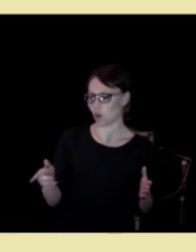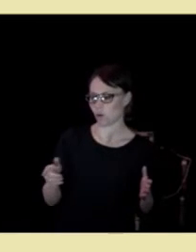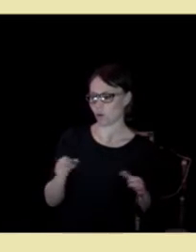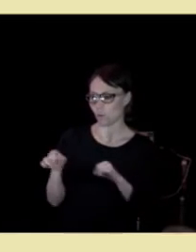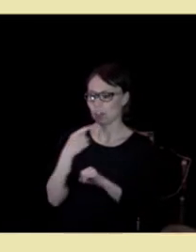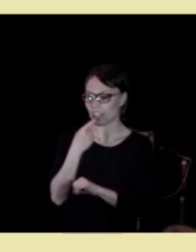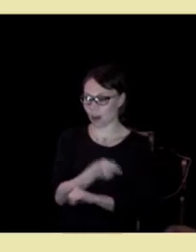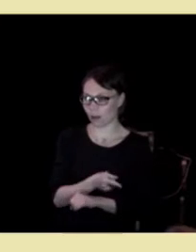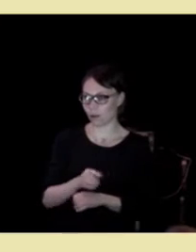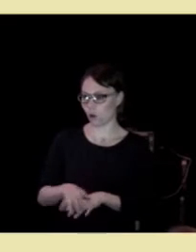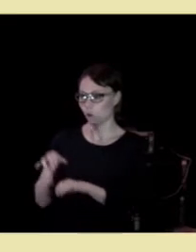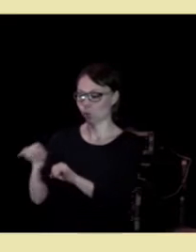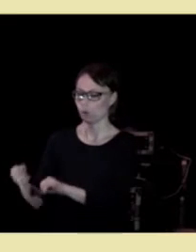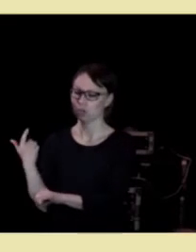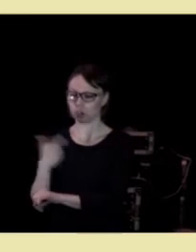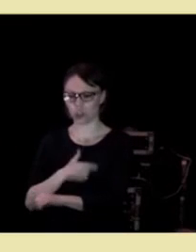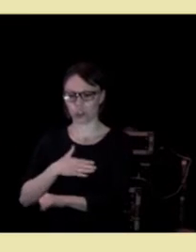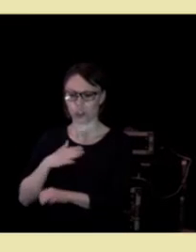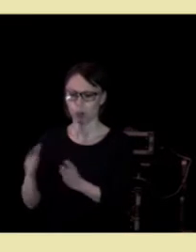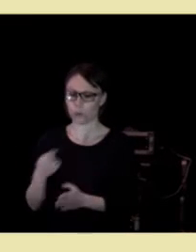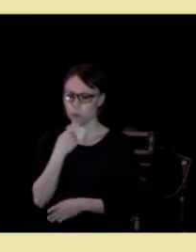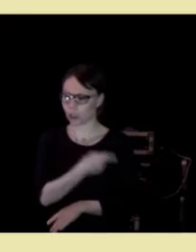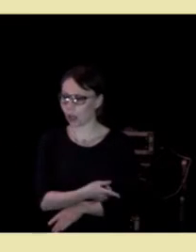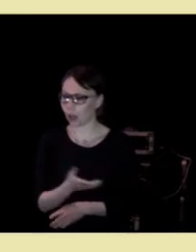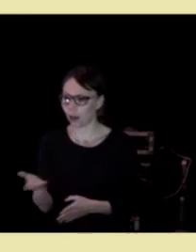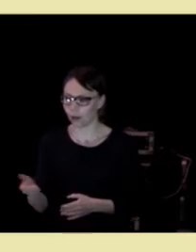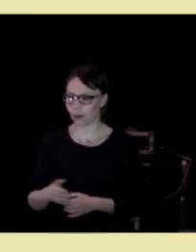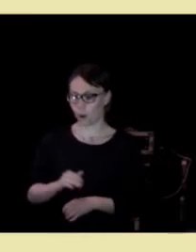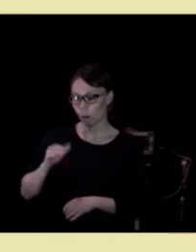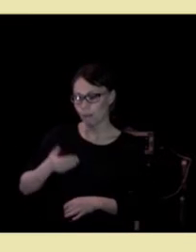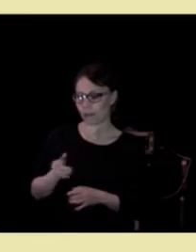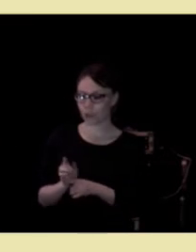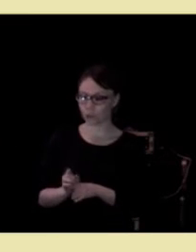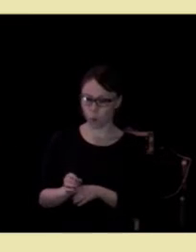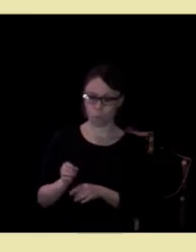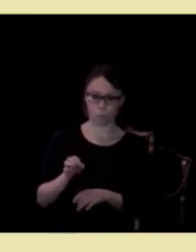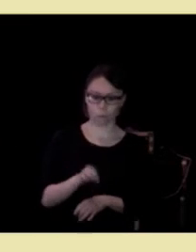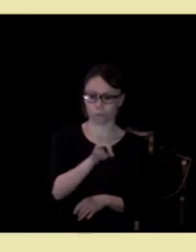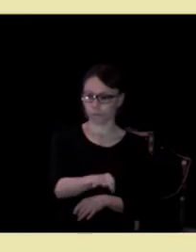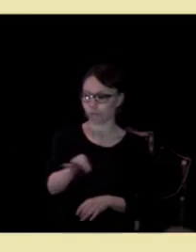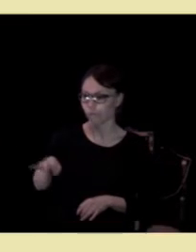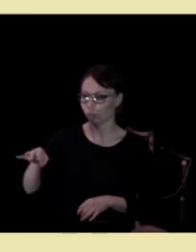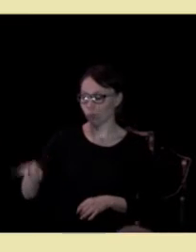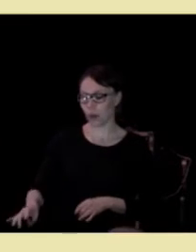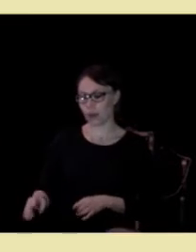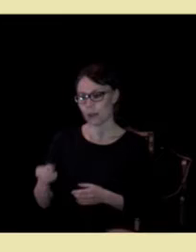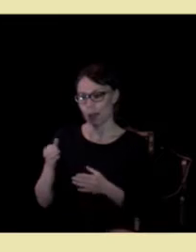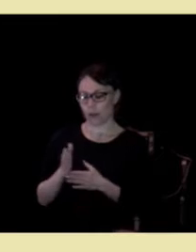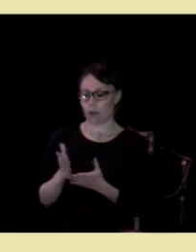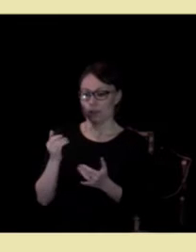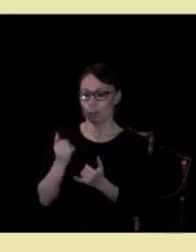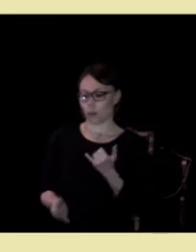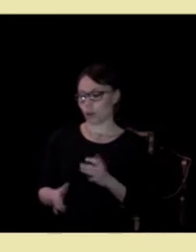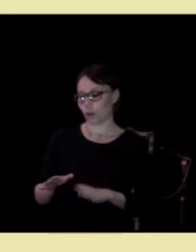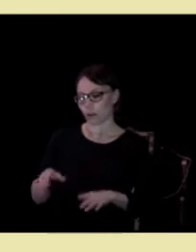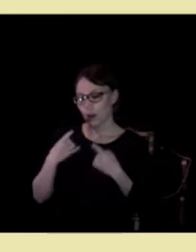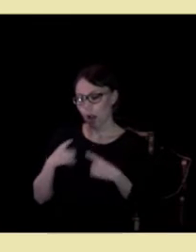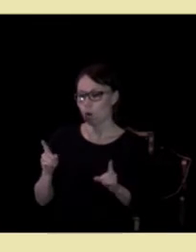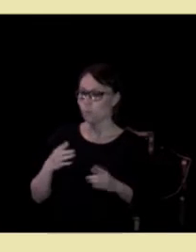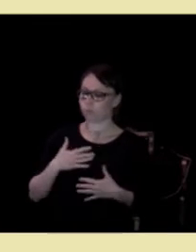kommunen skyldte på sykehuset, og kvinnen som ble stadig flyttet orkte til slutt ikke klaga lenger.